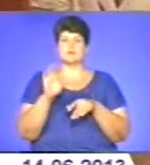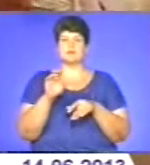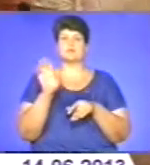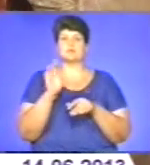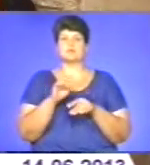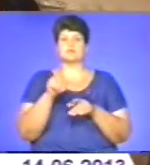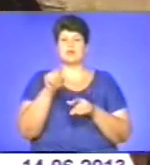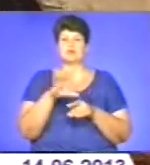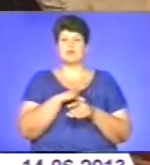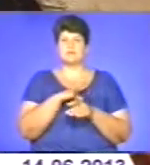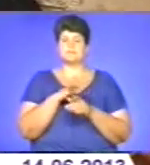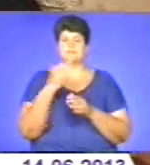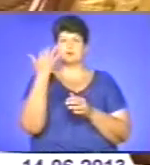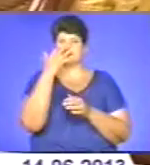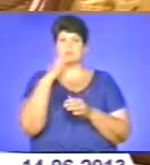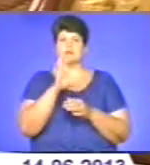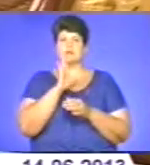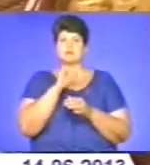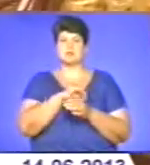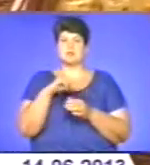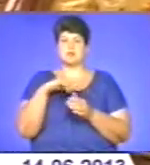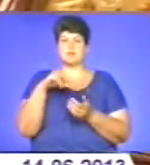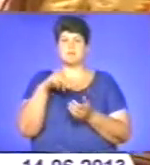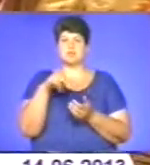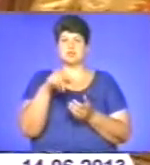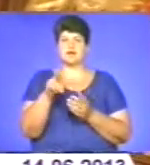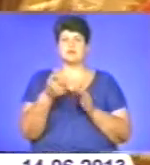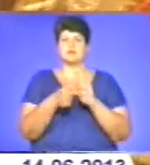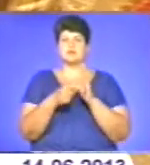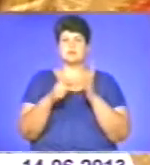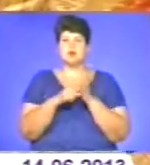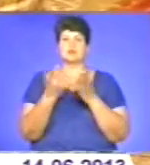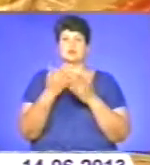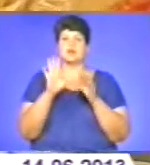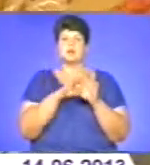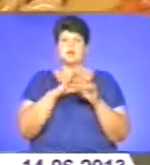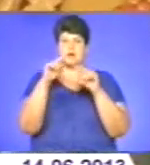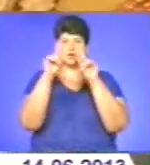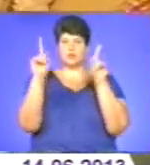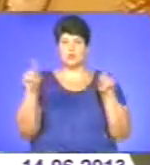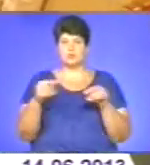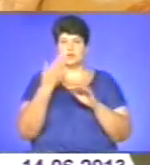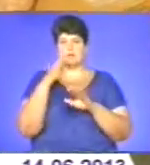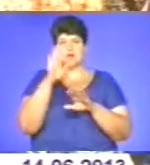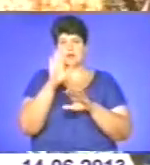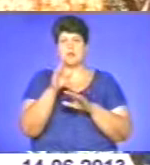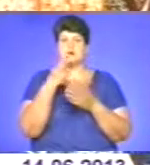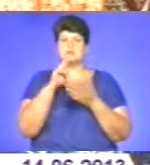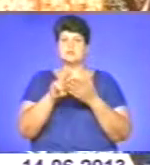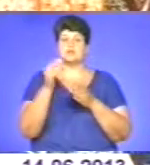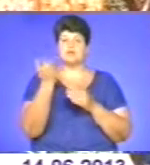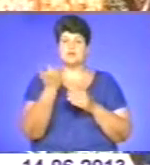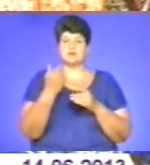була незряча жінка, яка самостійно зійшла до кімнати, де була святиня і приклавшись до неї прозріла. Розповідають, що у 2004